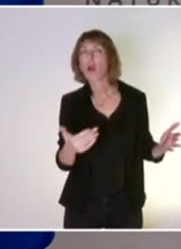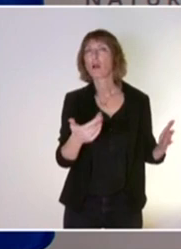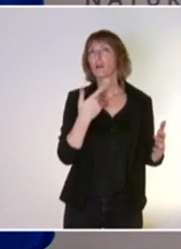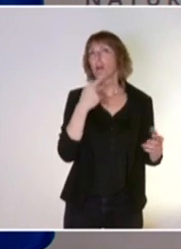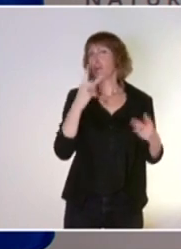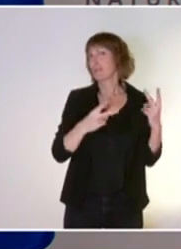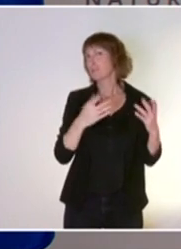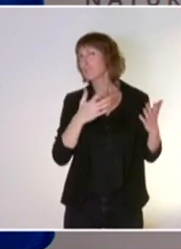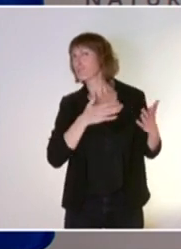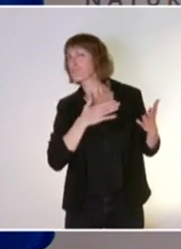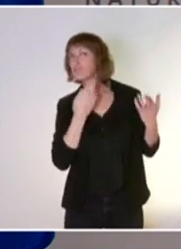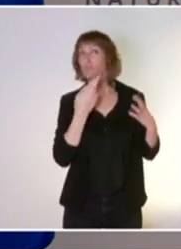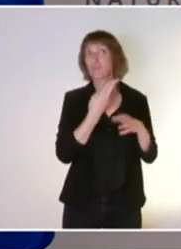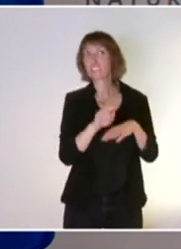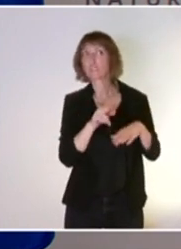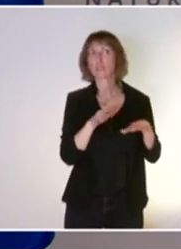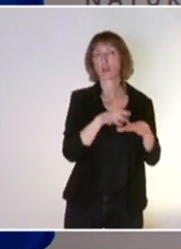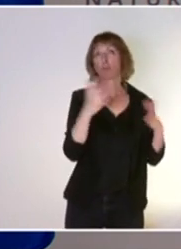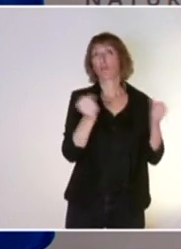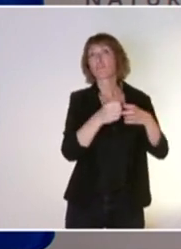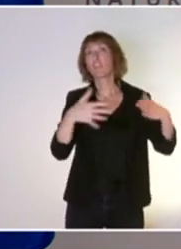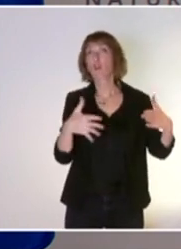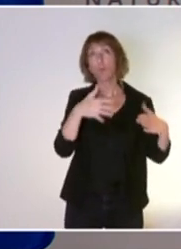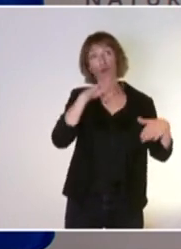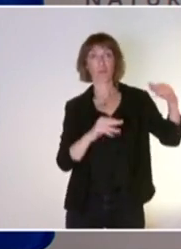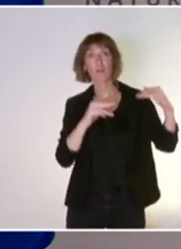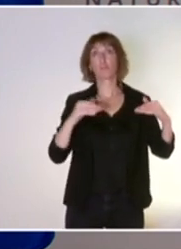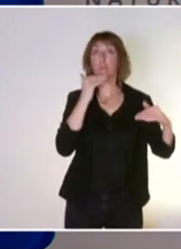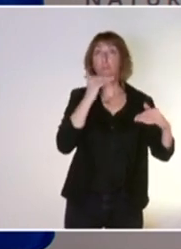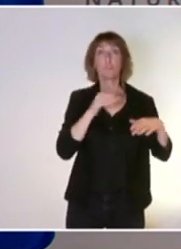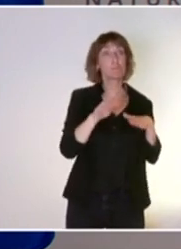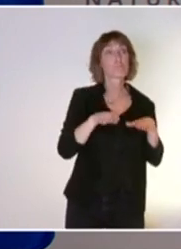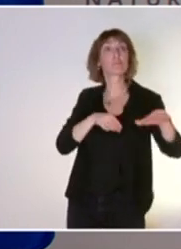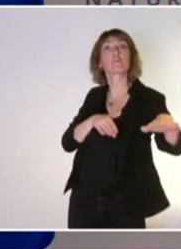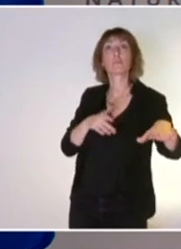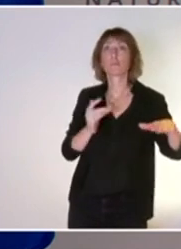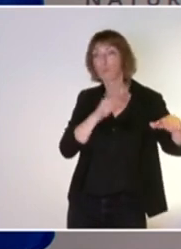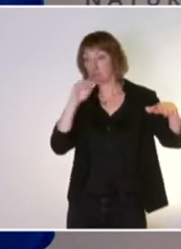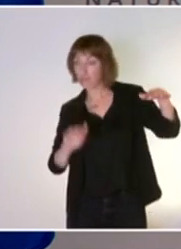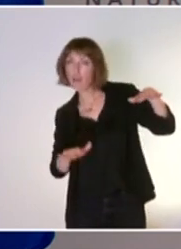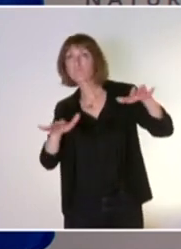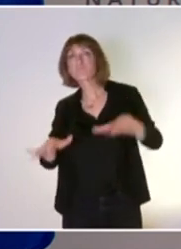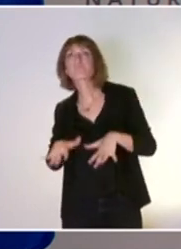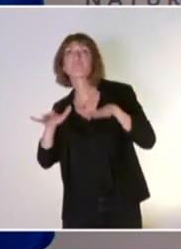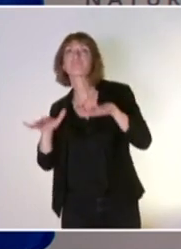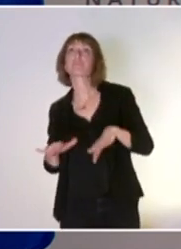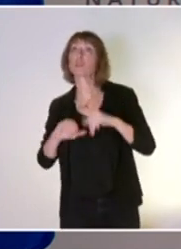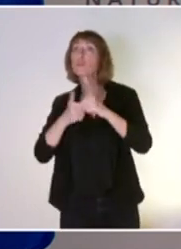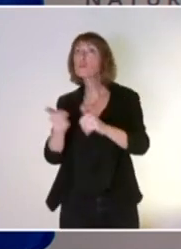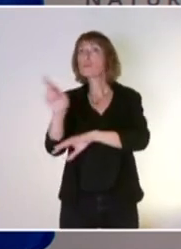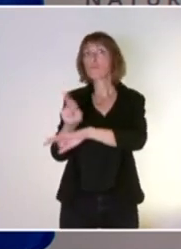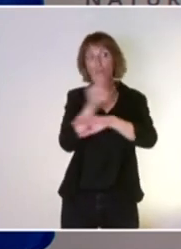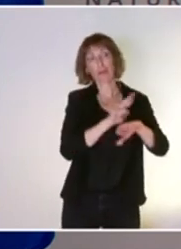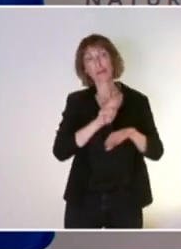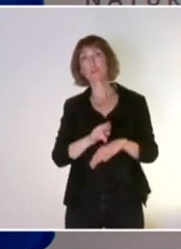vitesses en fonction des territoires que de transférer cette compétence à des régions qui ont des appétences écologiques différentes ?